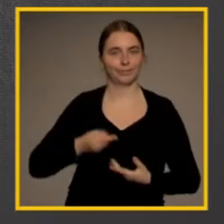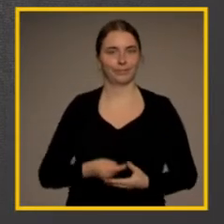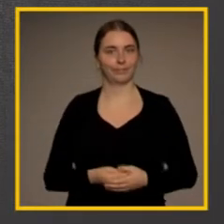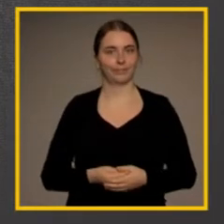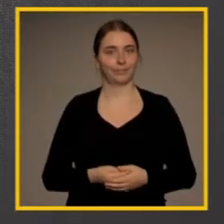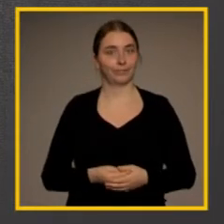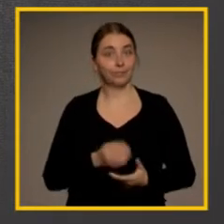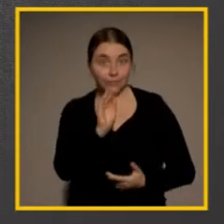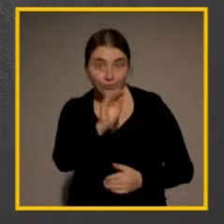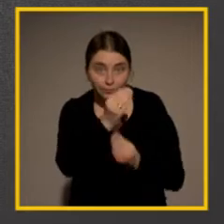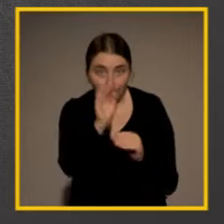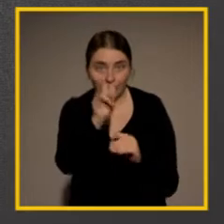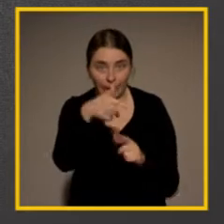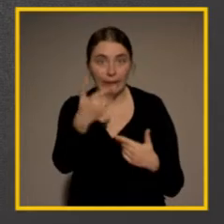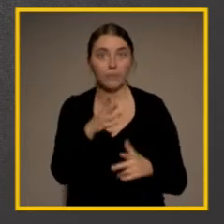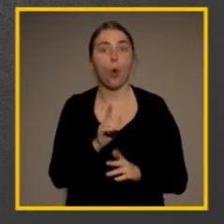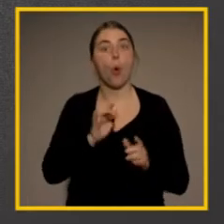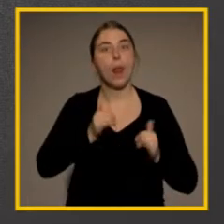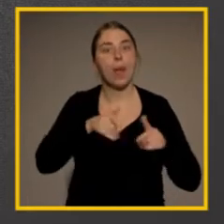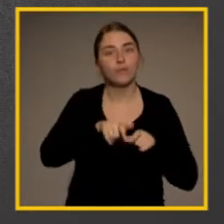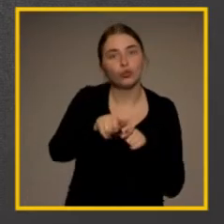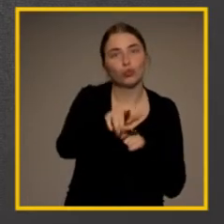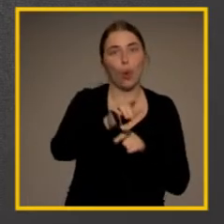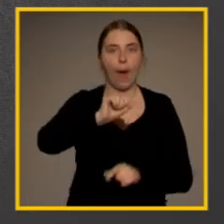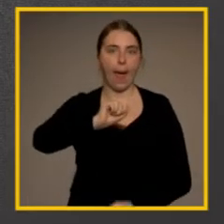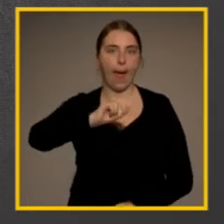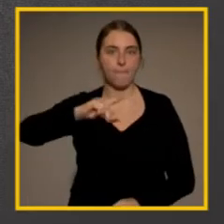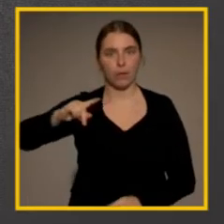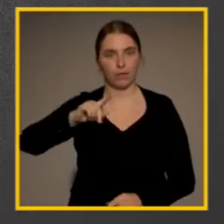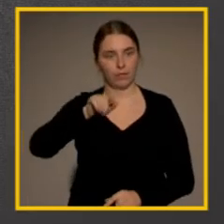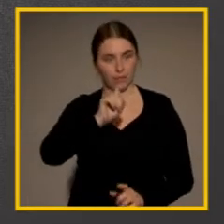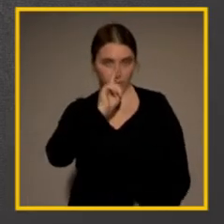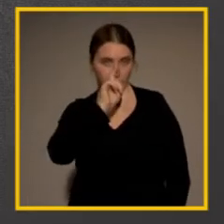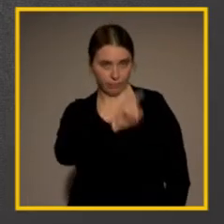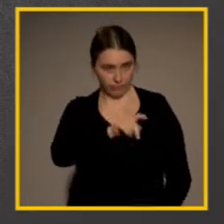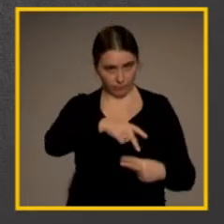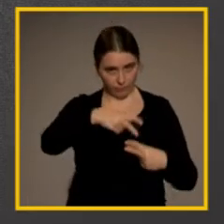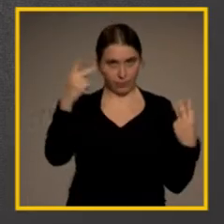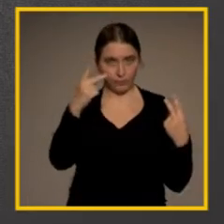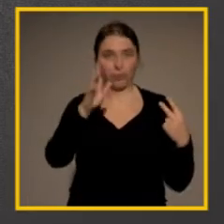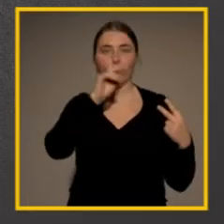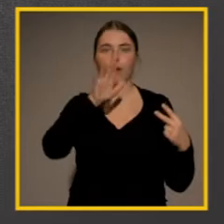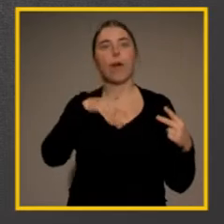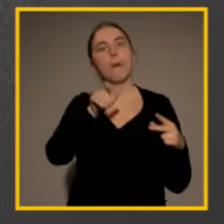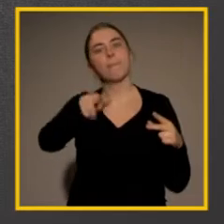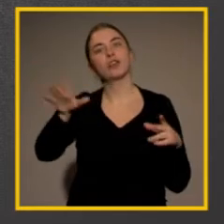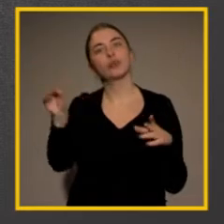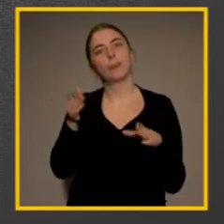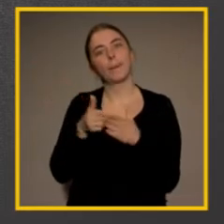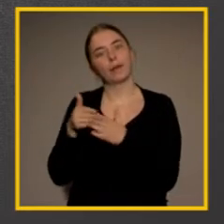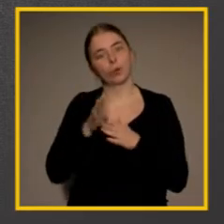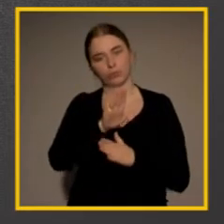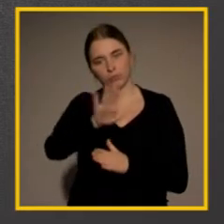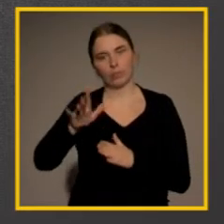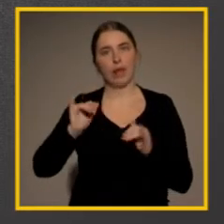Es gibt sogar eine Lebensspur-App, auf der die Lebenswege von Menschen mit